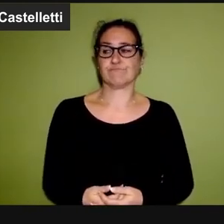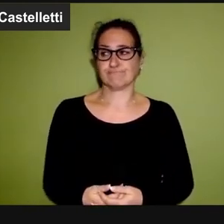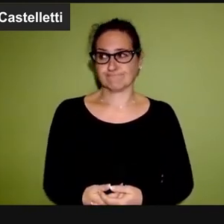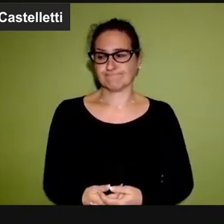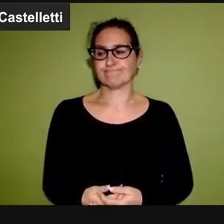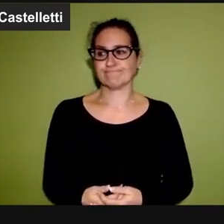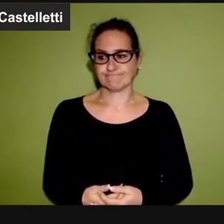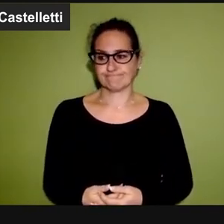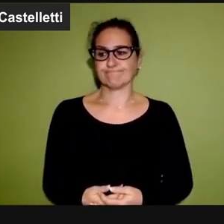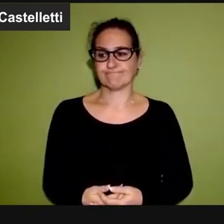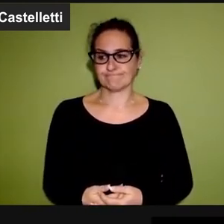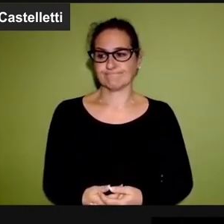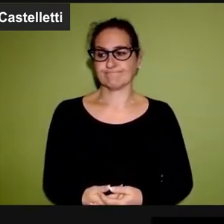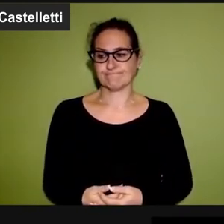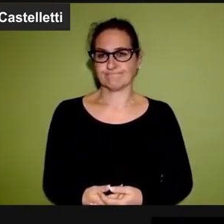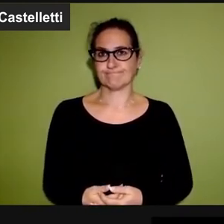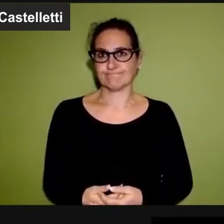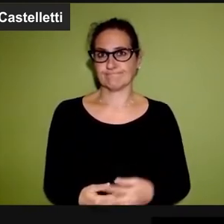Sì,